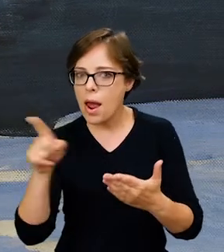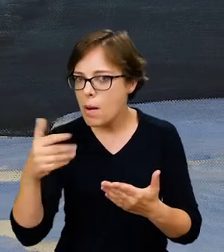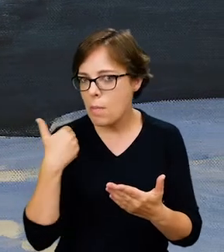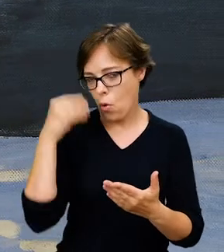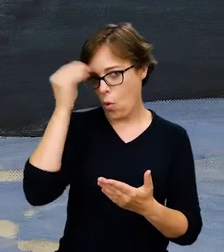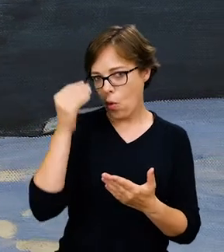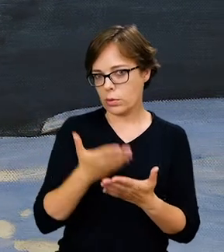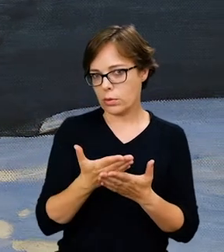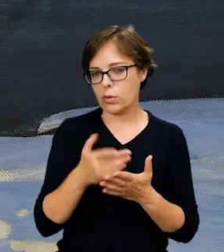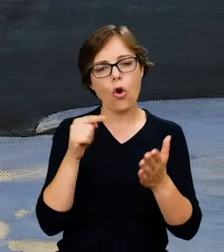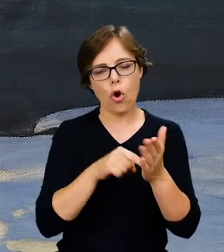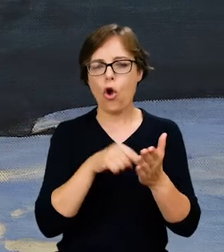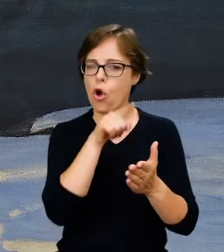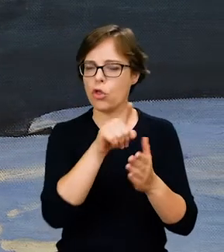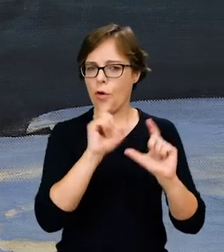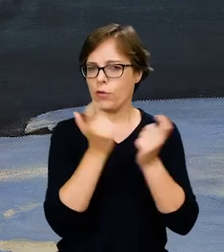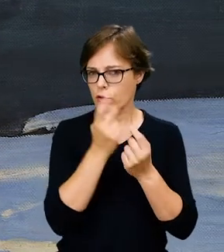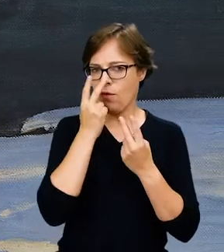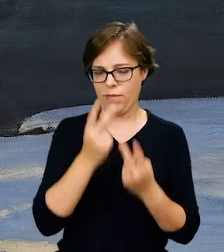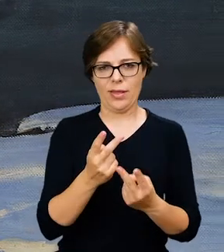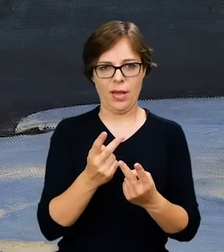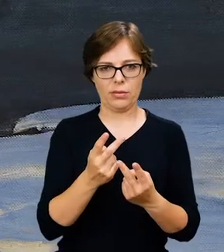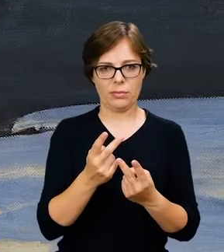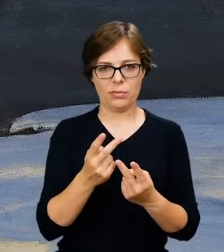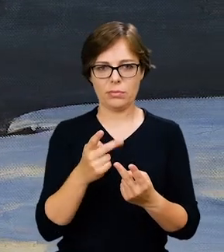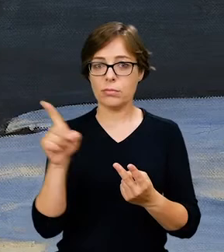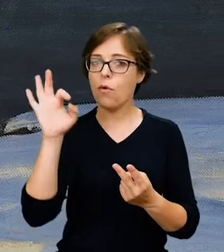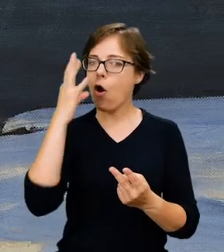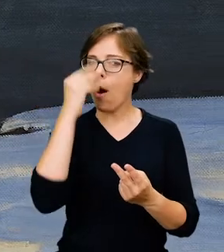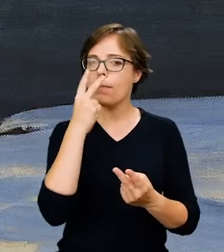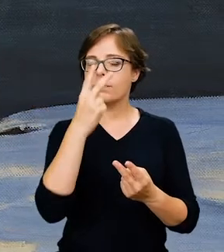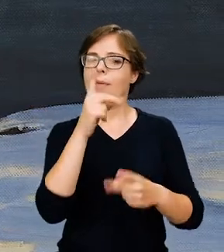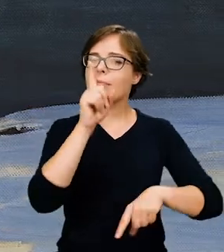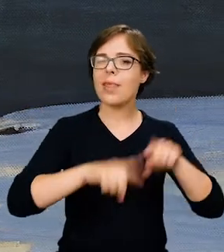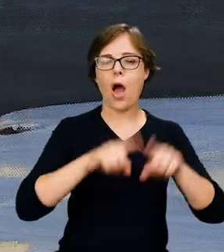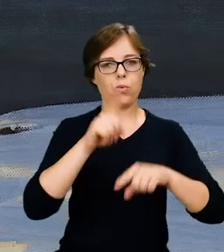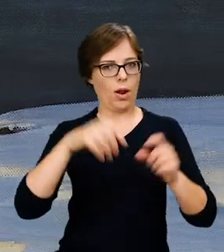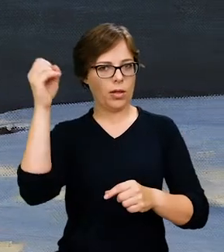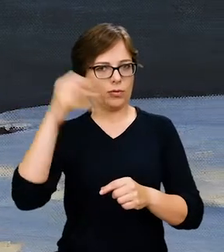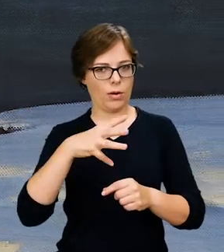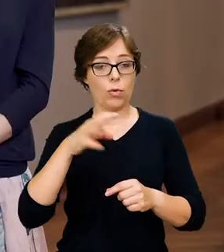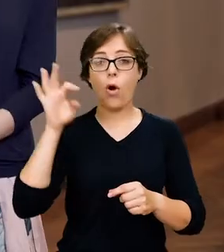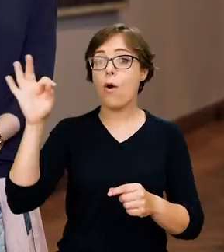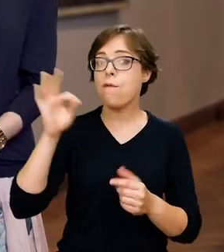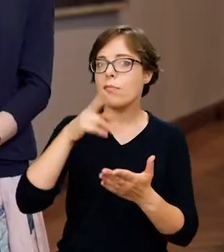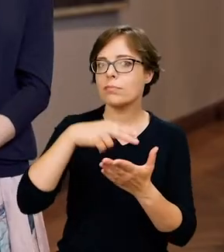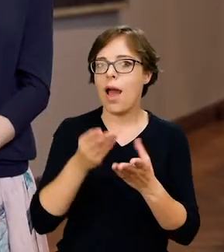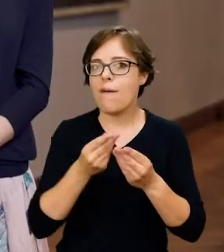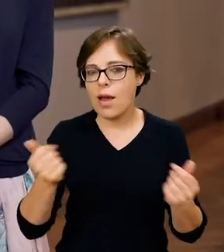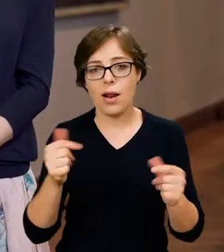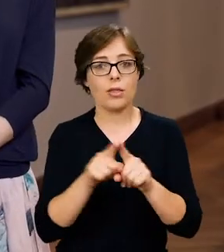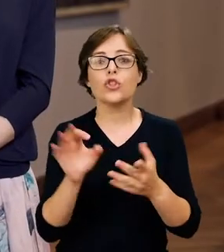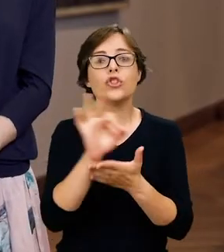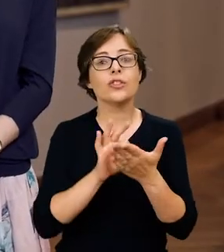jest w takim odczuciu naturalnego światła. Swoje akwarele wykonywał, szkice